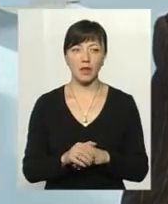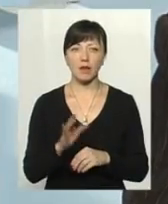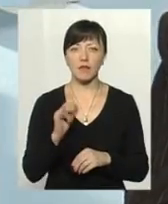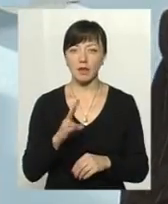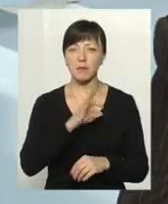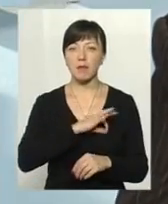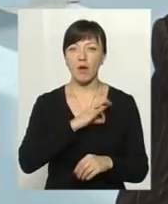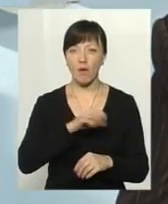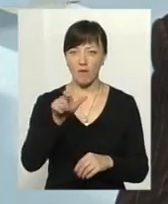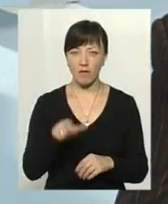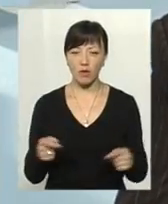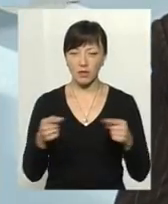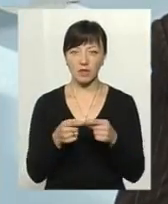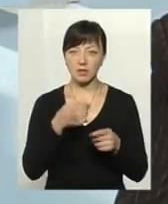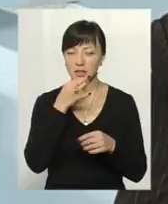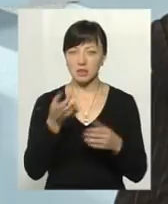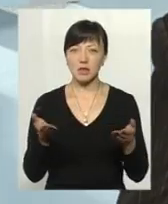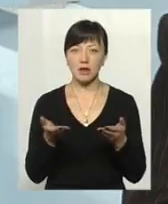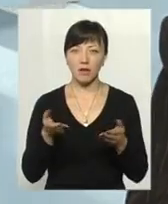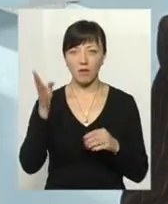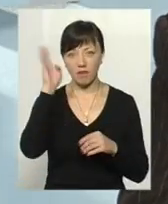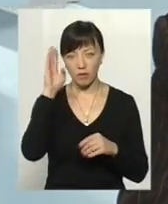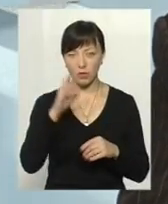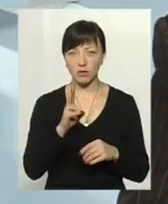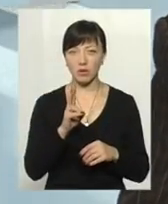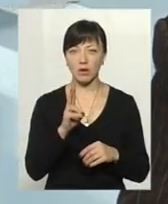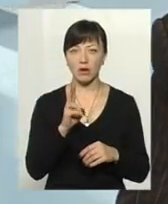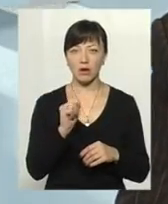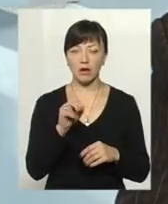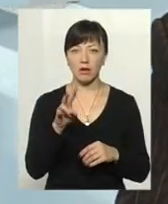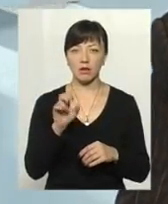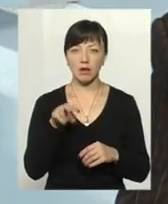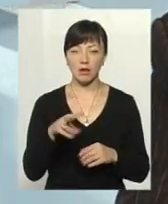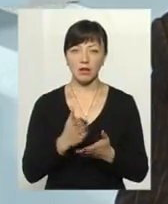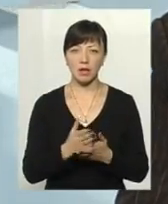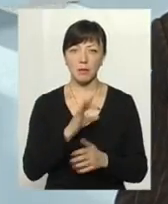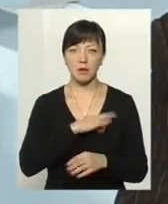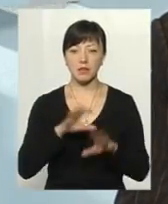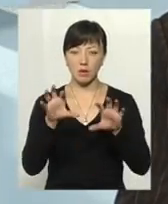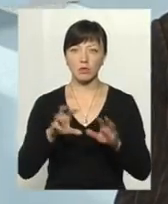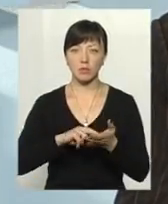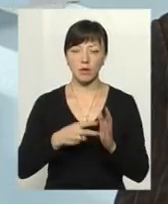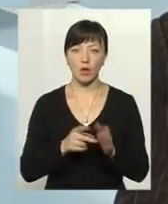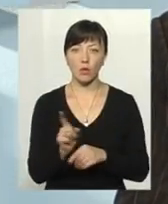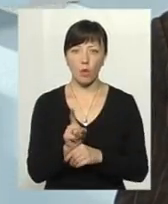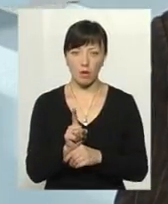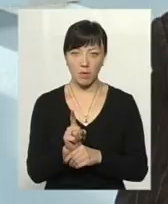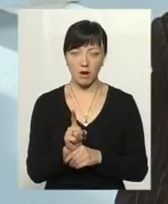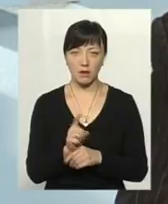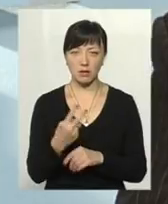Ну, конкретно стосовно Водоканалу задав. Зрозуміло, є пільга. Є законодавством передбачена норма.